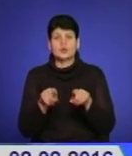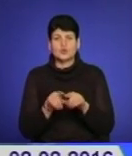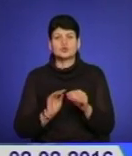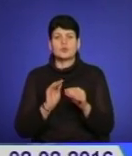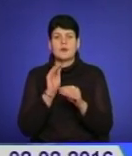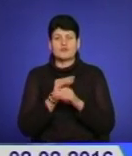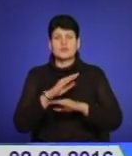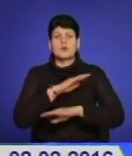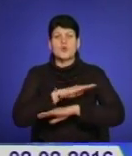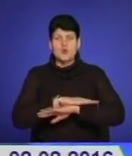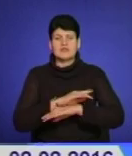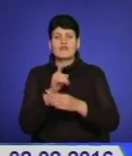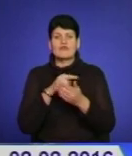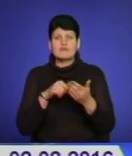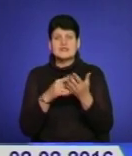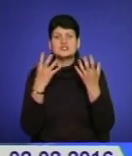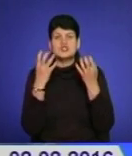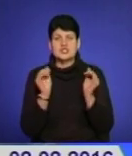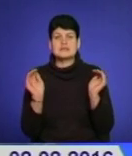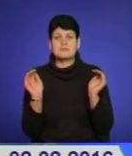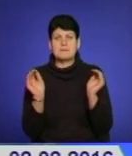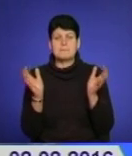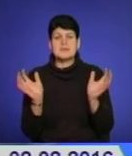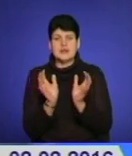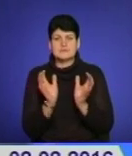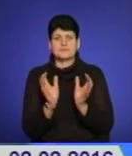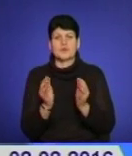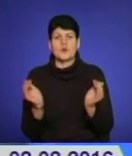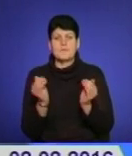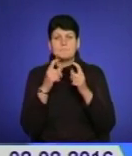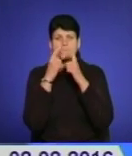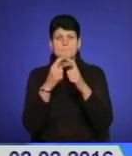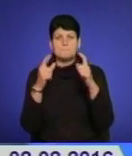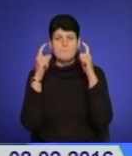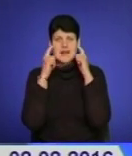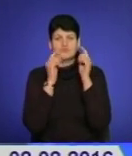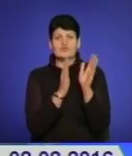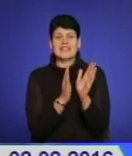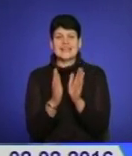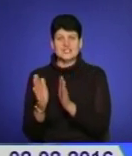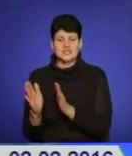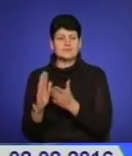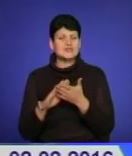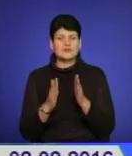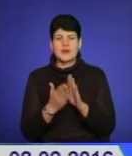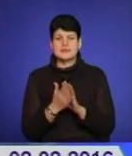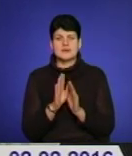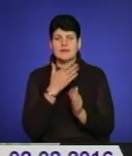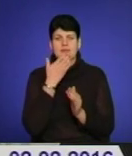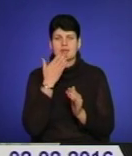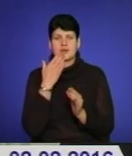уроками. У місті все ще зберігатимуться обмежувальні заходи, зокрема масковий режим, адже ситуація нестабільна.